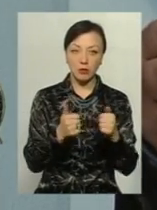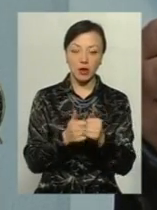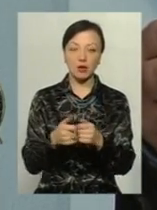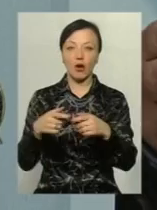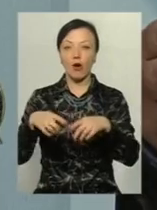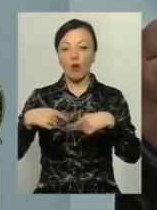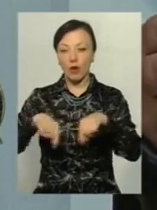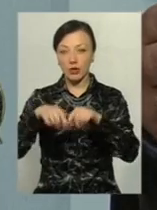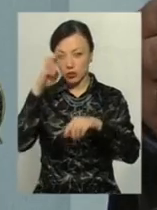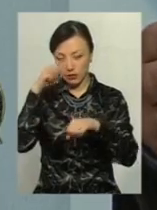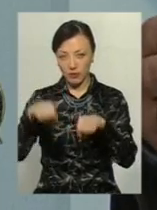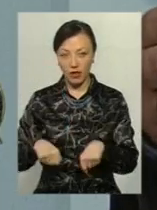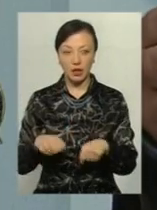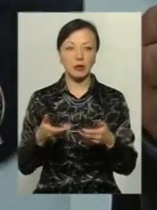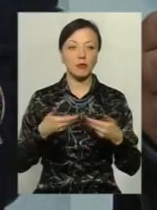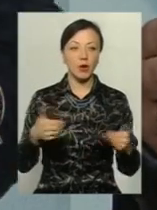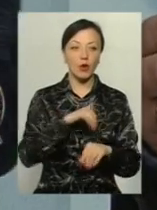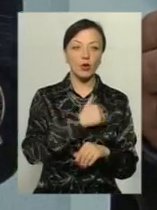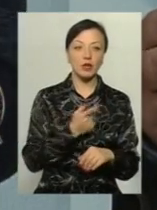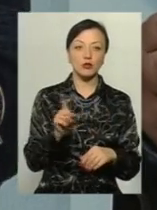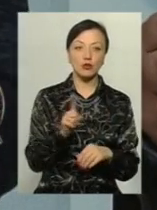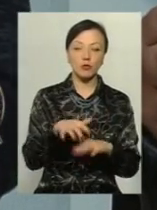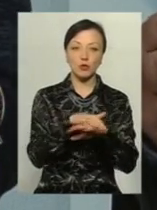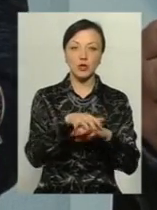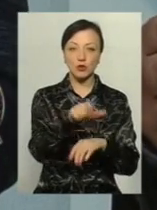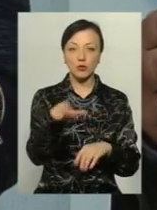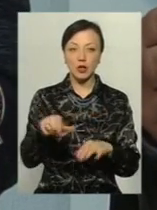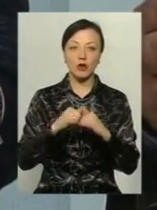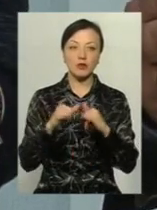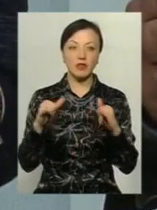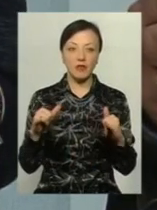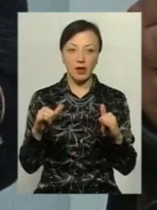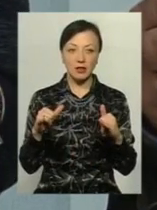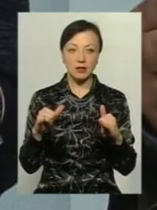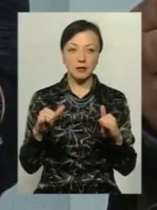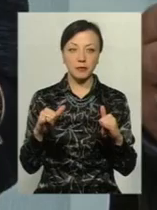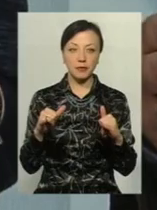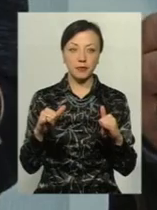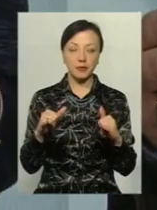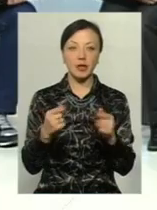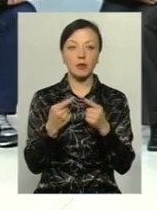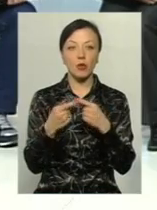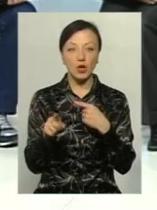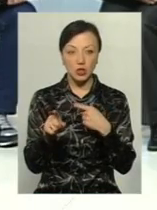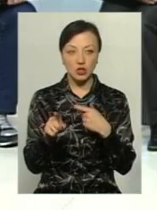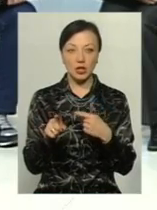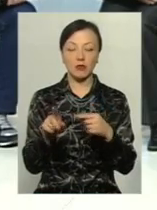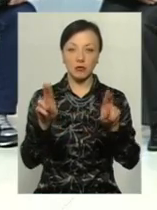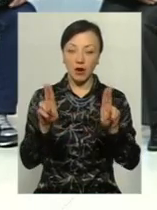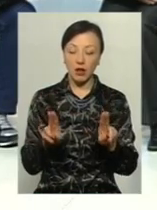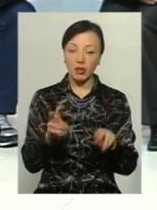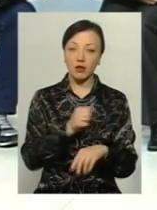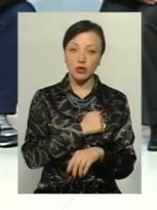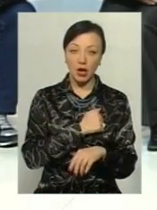як в органах державної влади. Ми хотіли, щоб громадянське суспільство розвивалось по інших канонах. На